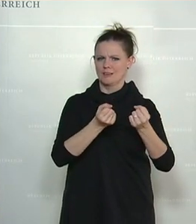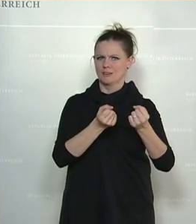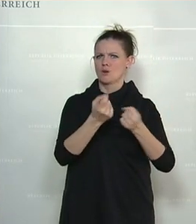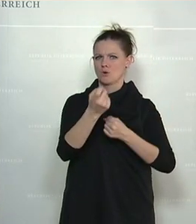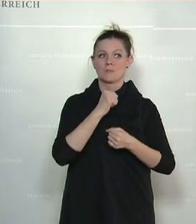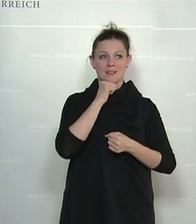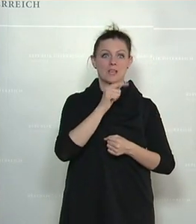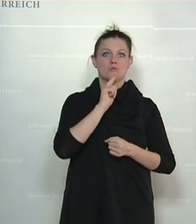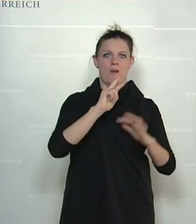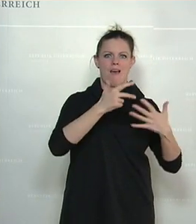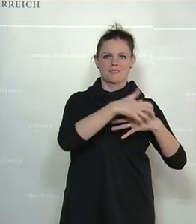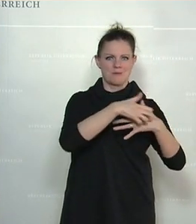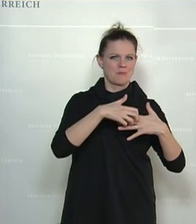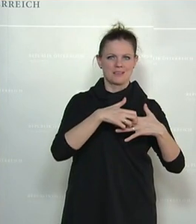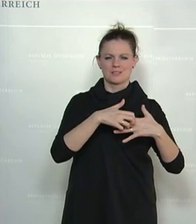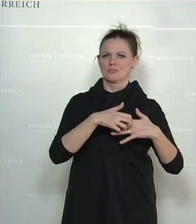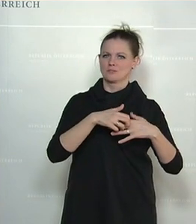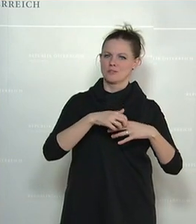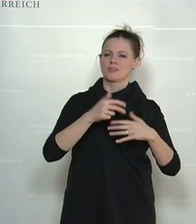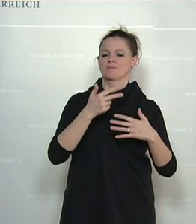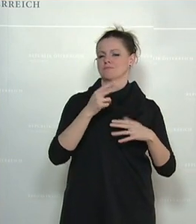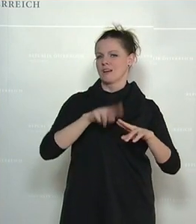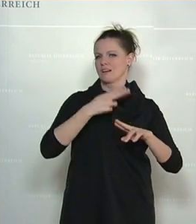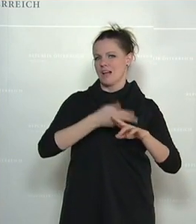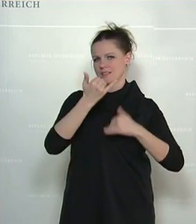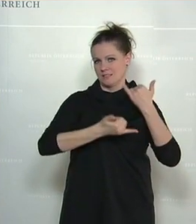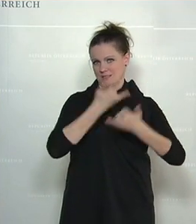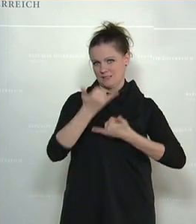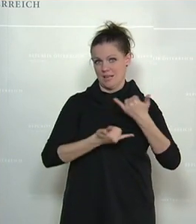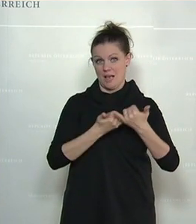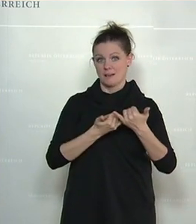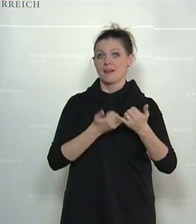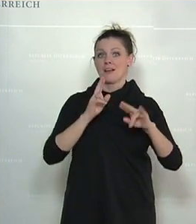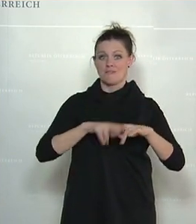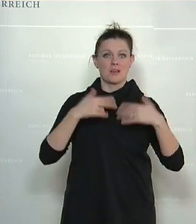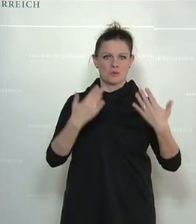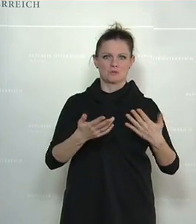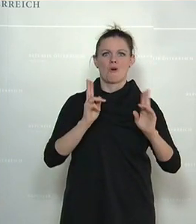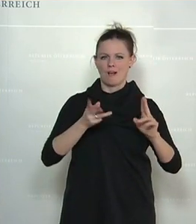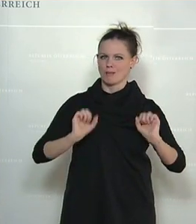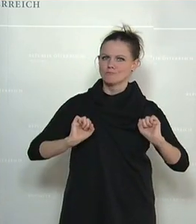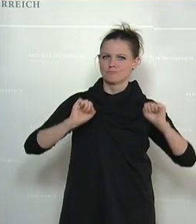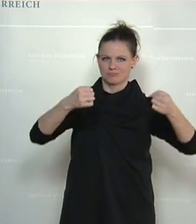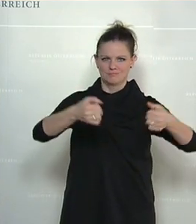sondern das ganze Jahr stattfindet. Nur dann werden wir auch in dieser Frage gemeinsam erfolgreich sein.